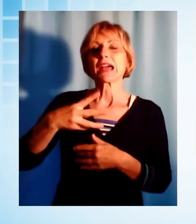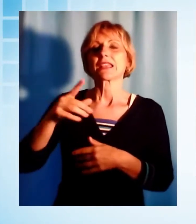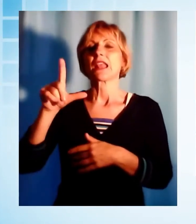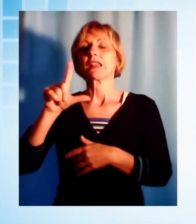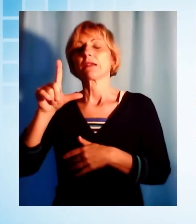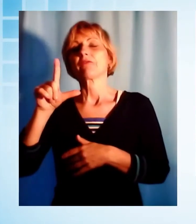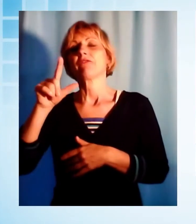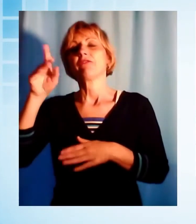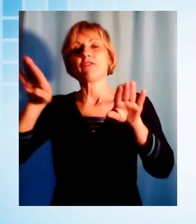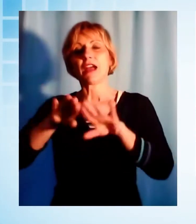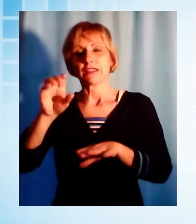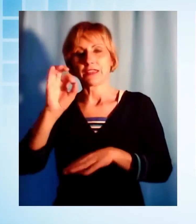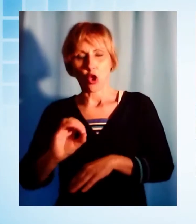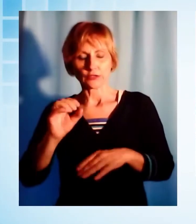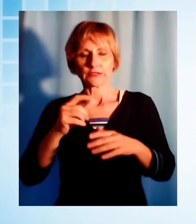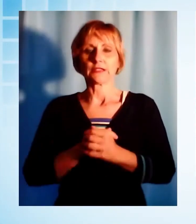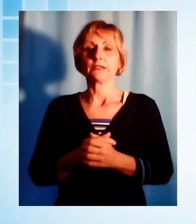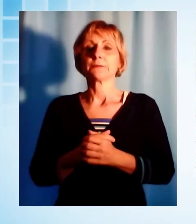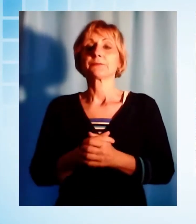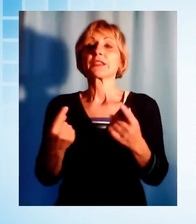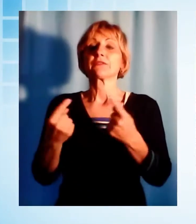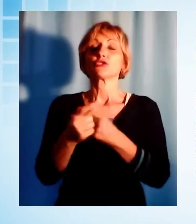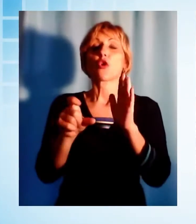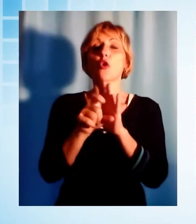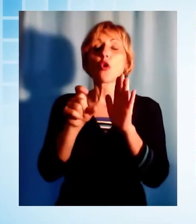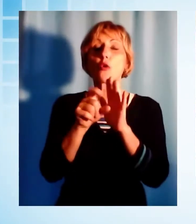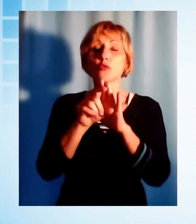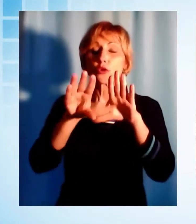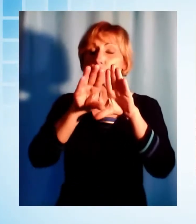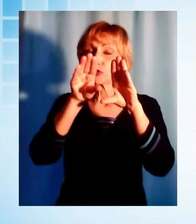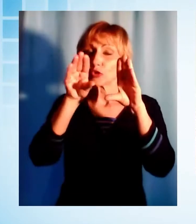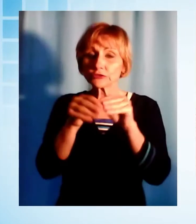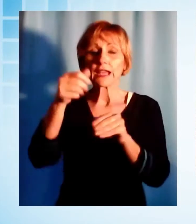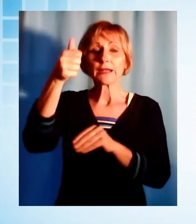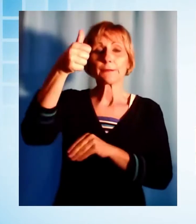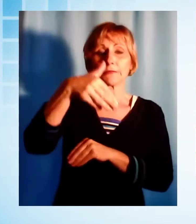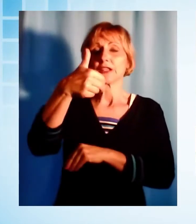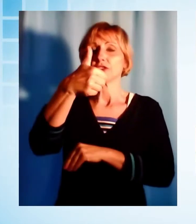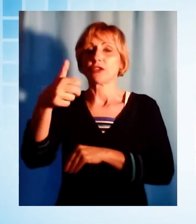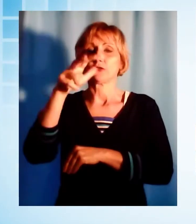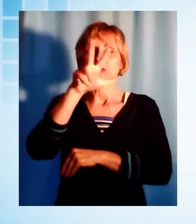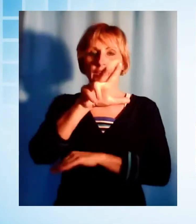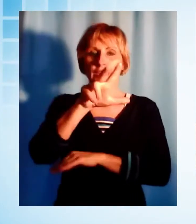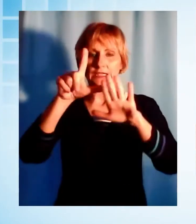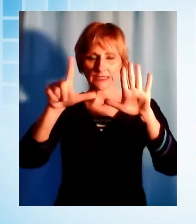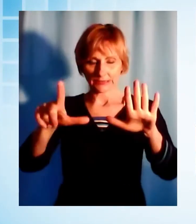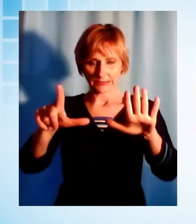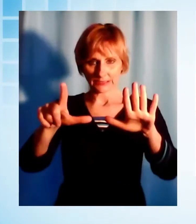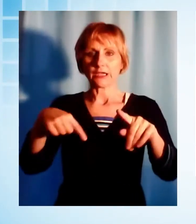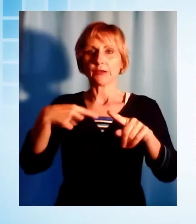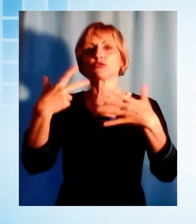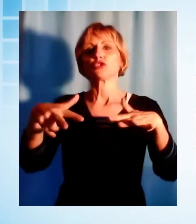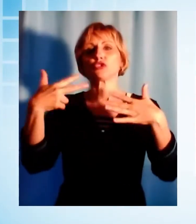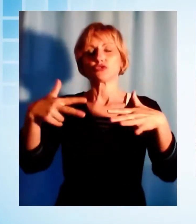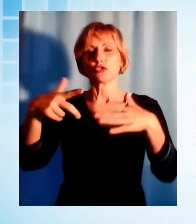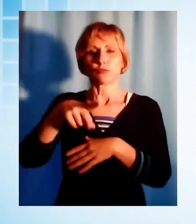comuni che invece dovranno eleggere nuovi consigli e sindaci sono 1137, di cui 18 capoluoghi di provincia. Fra i comuni che dovranno